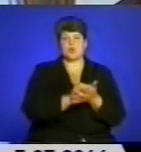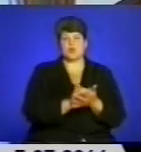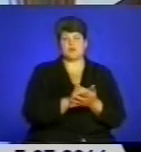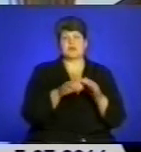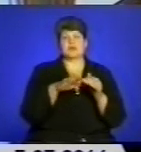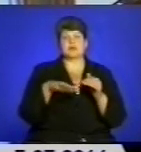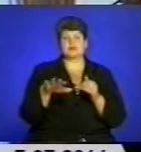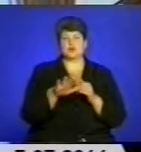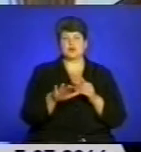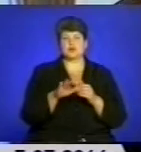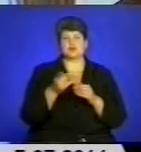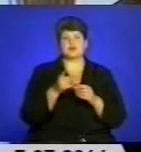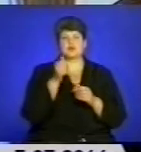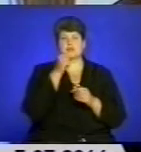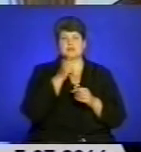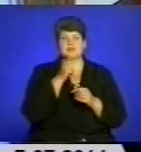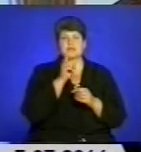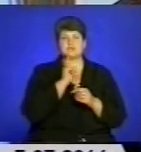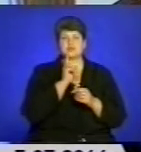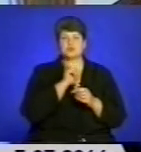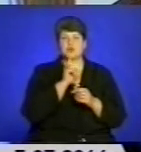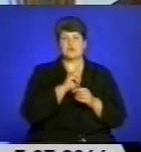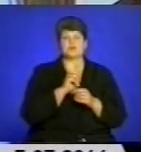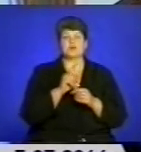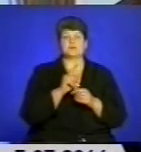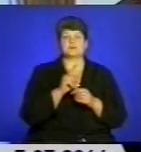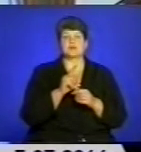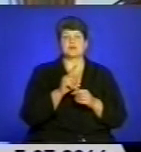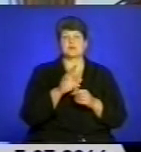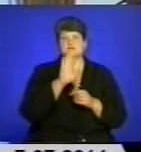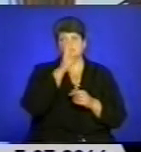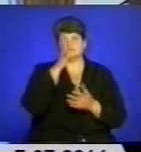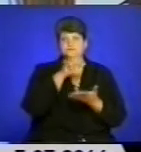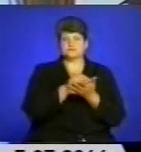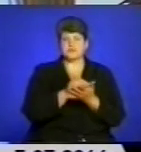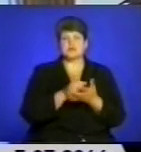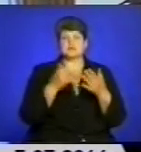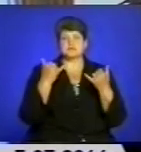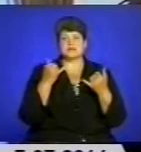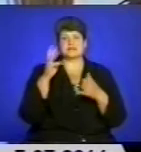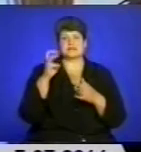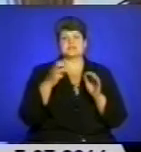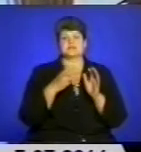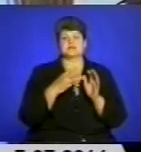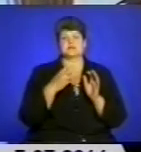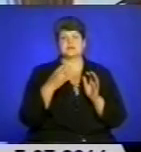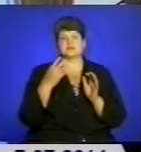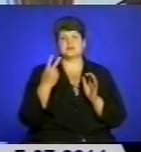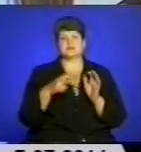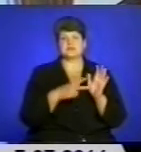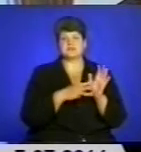операції. На Тернопільщині на сьогоднішній день перебувають 328 таких осіб, з них